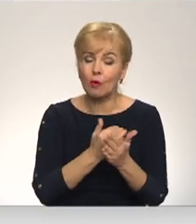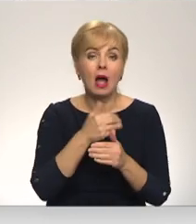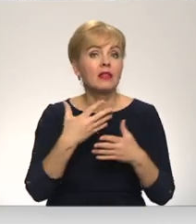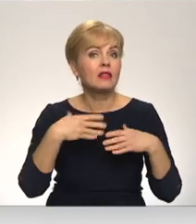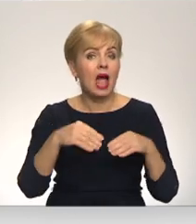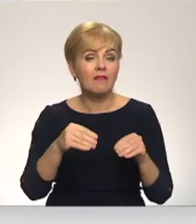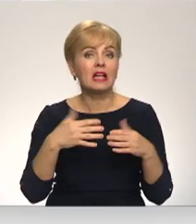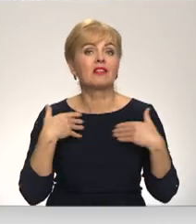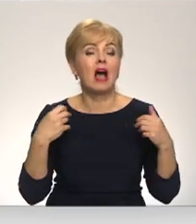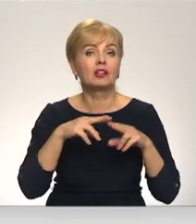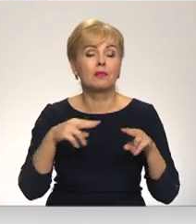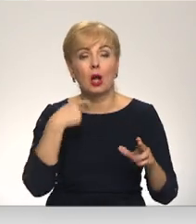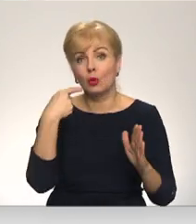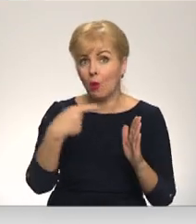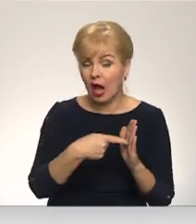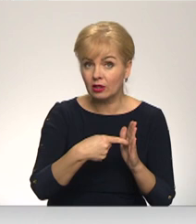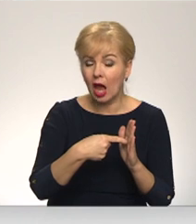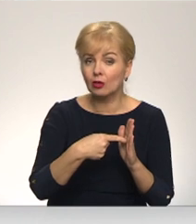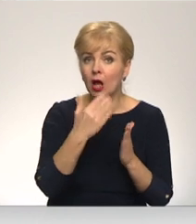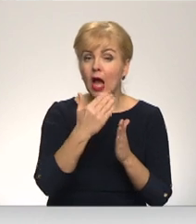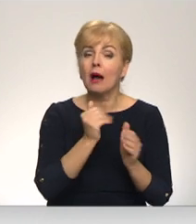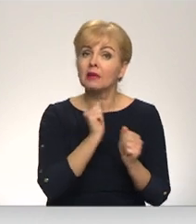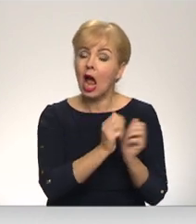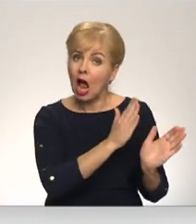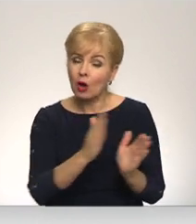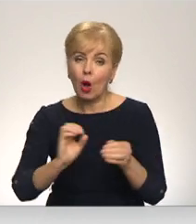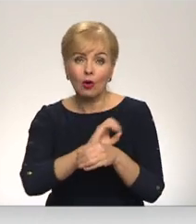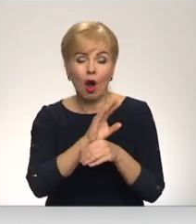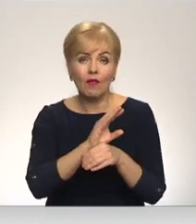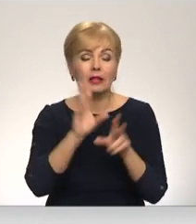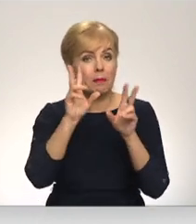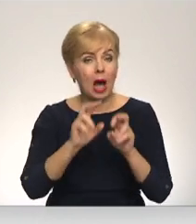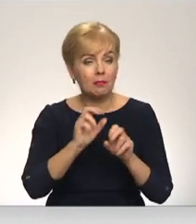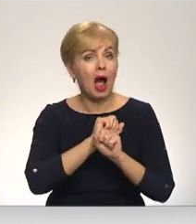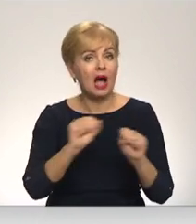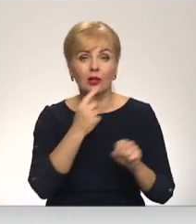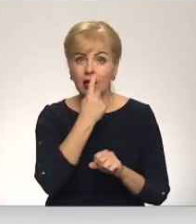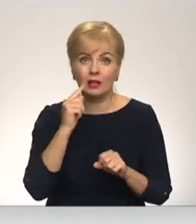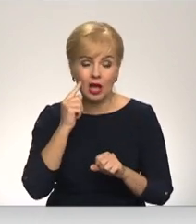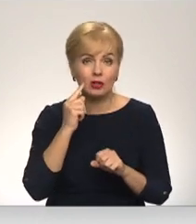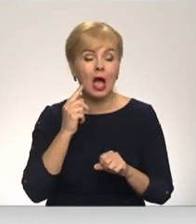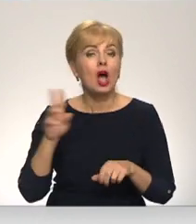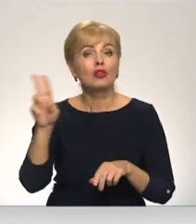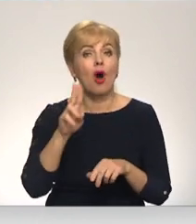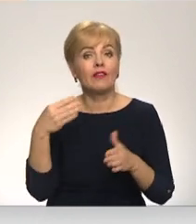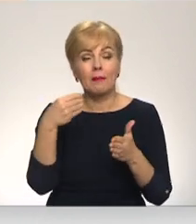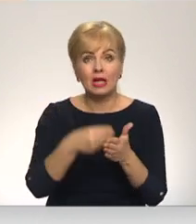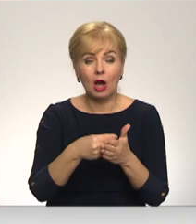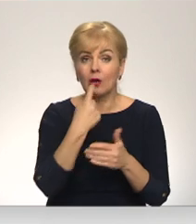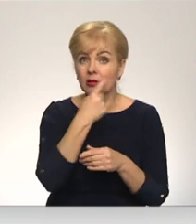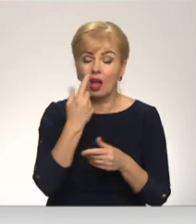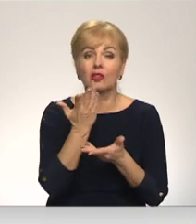neveic veselības ministrijas noteikto regulāro kovida pārbaudi ar ātrijiem testiem. Pēr novembrī iegādā tie testi